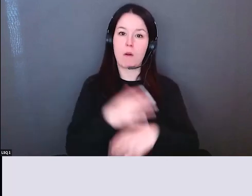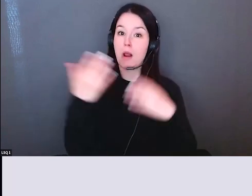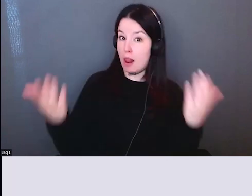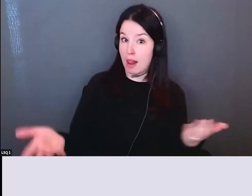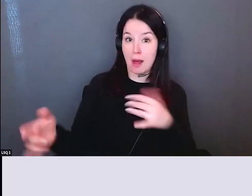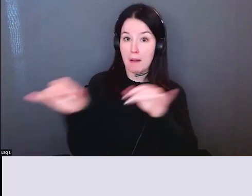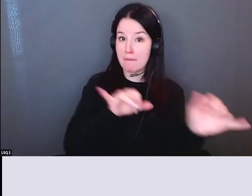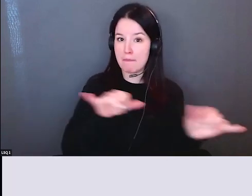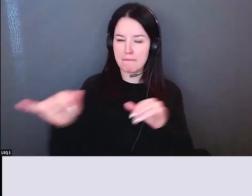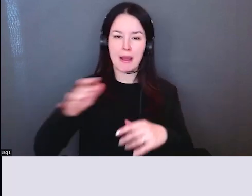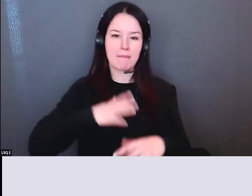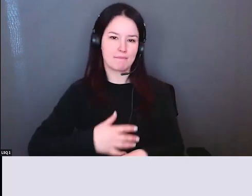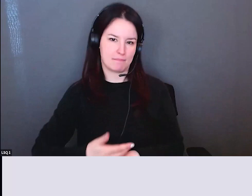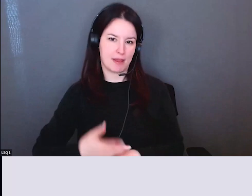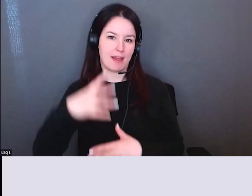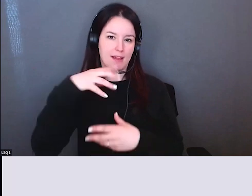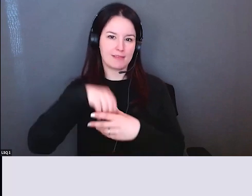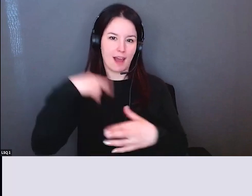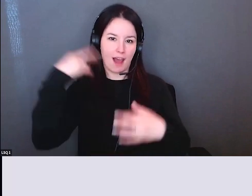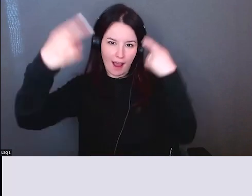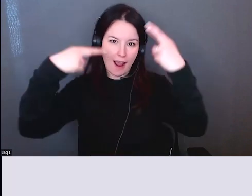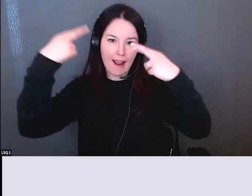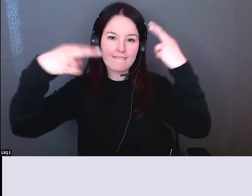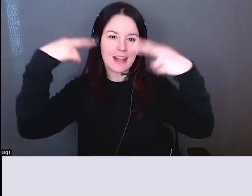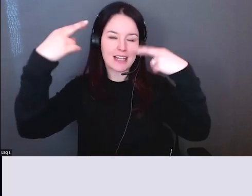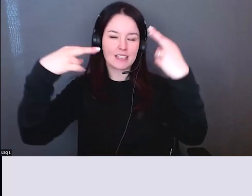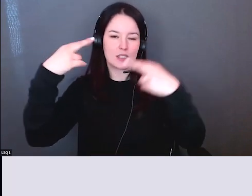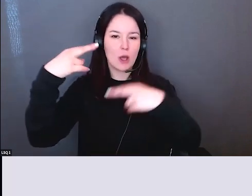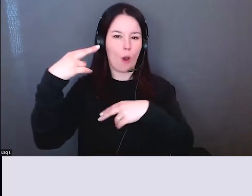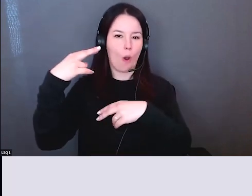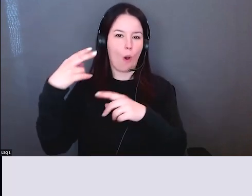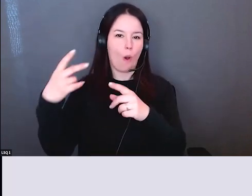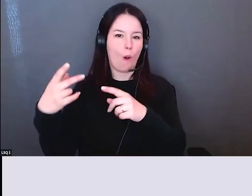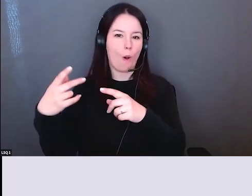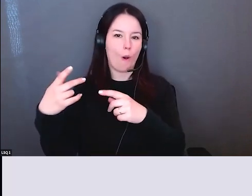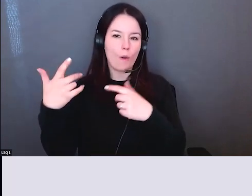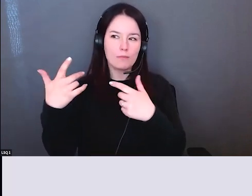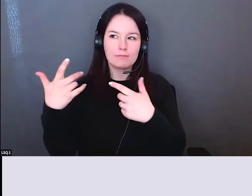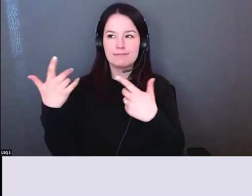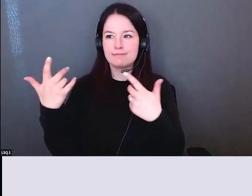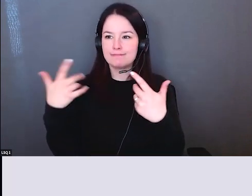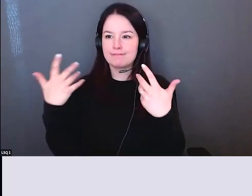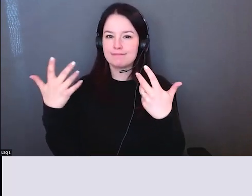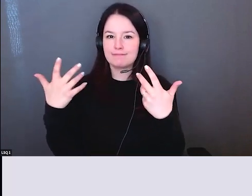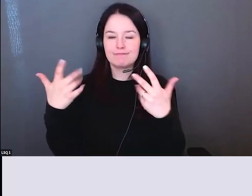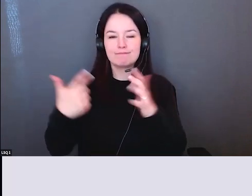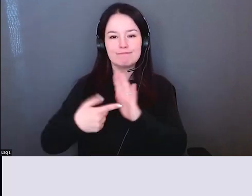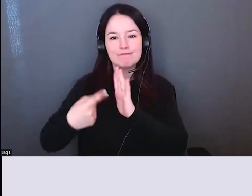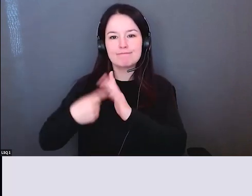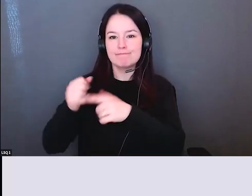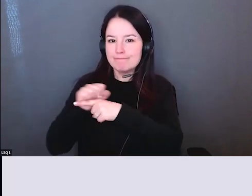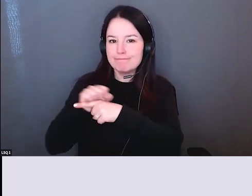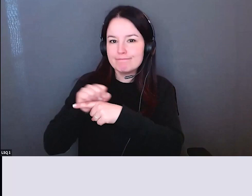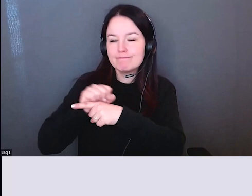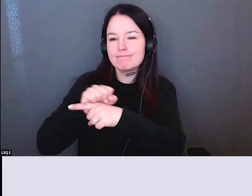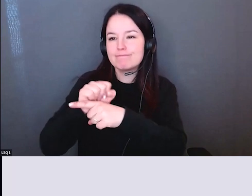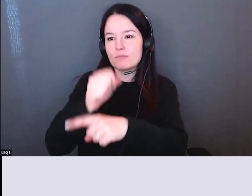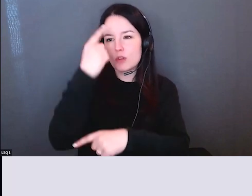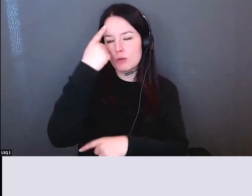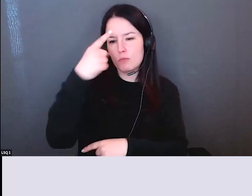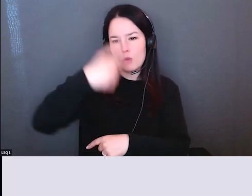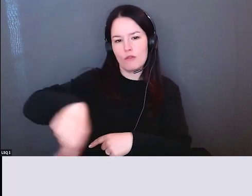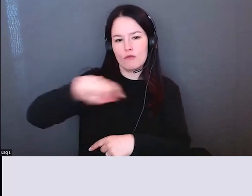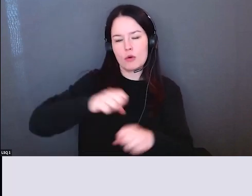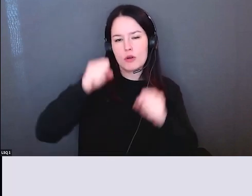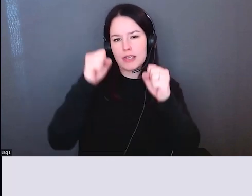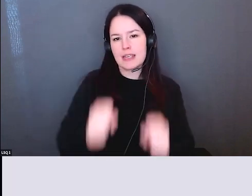un collègue intelligent et réfléchi vous fait part d'une préoccupation il dit je